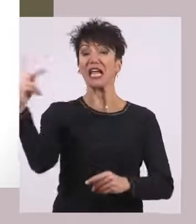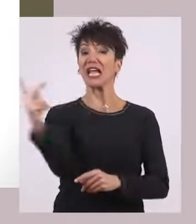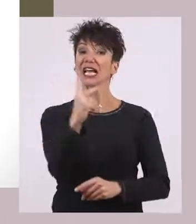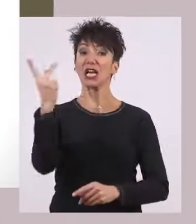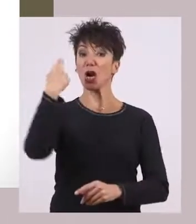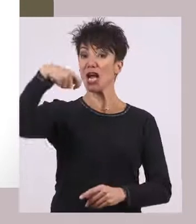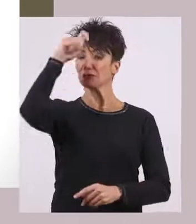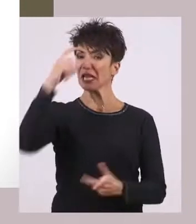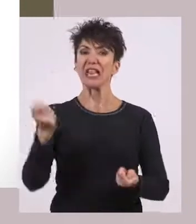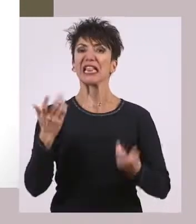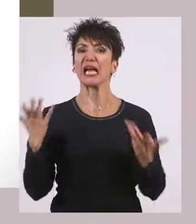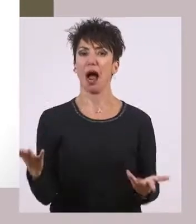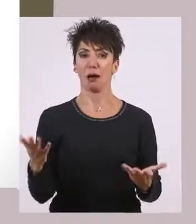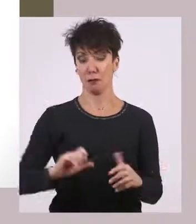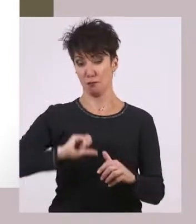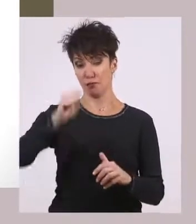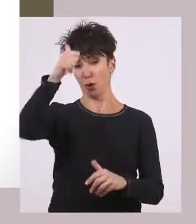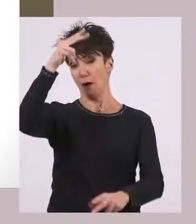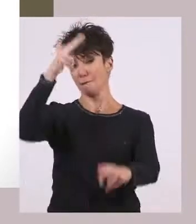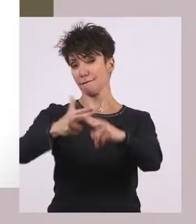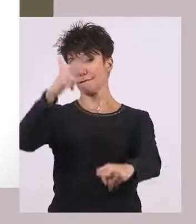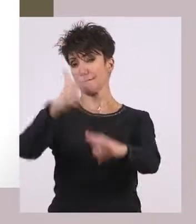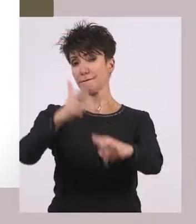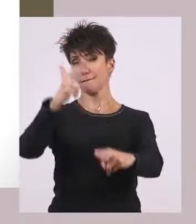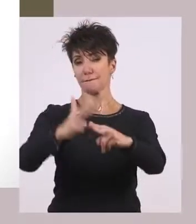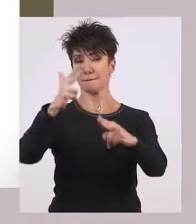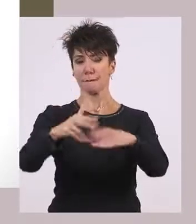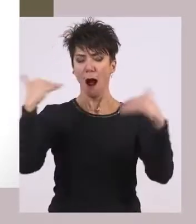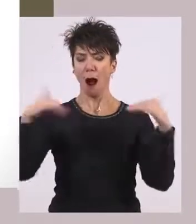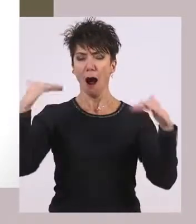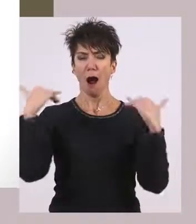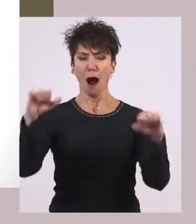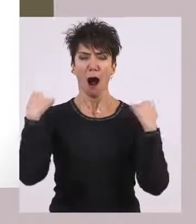Καθημερινά γυμνάζονταν και ασχολούνταν με τα πολεμικά έργα.